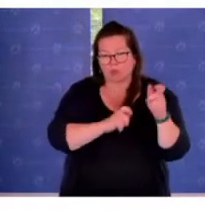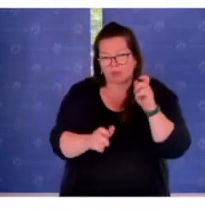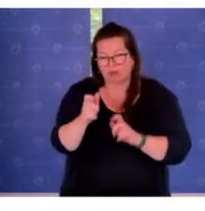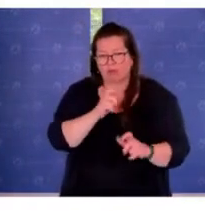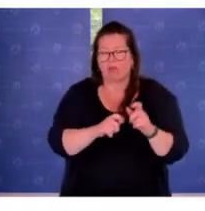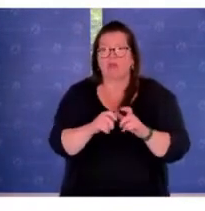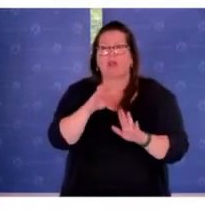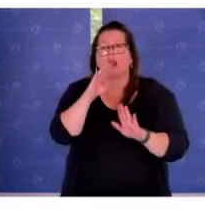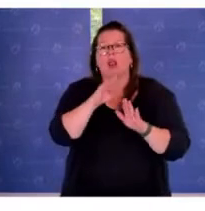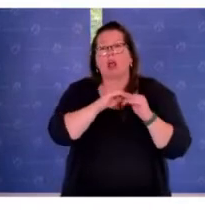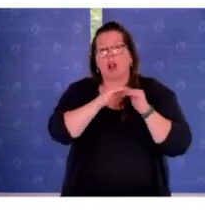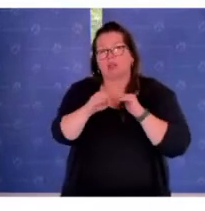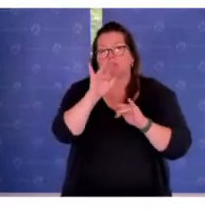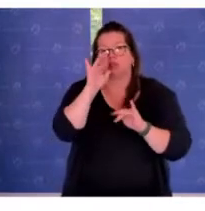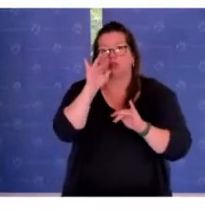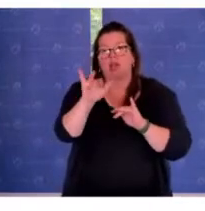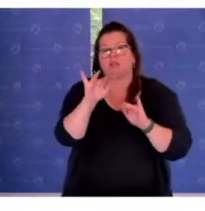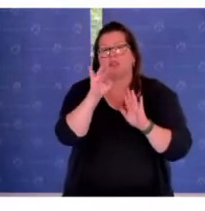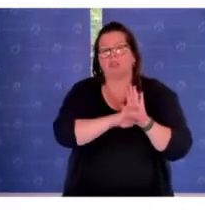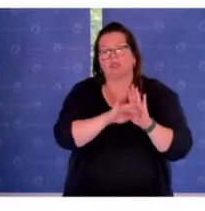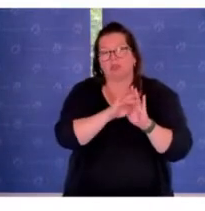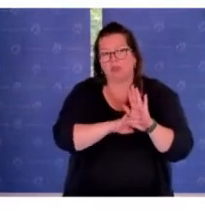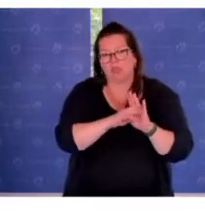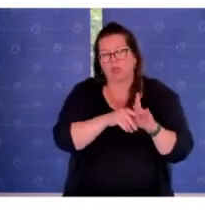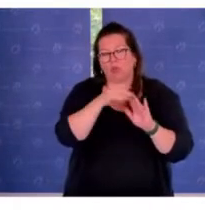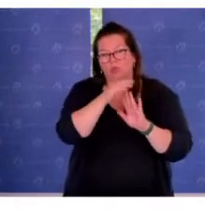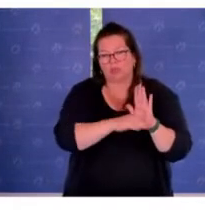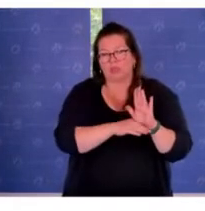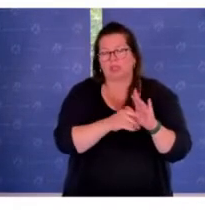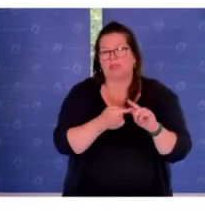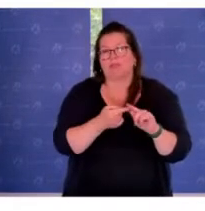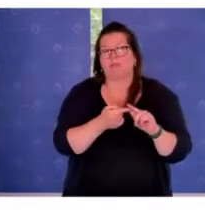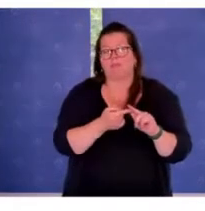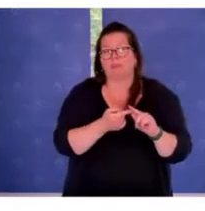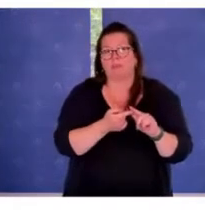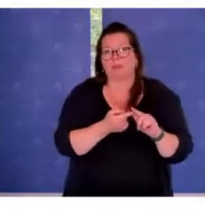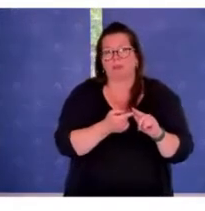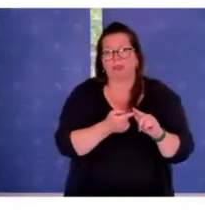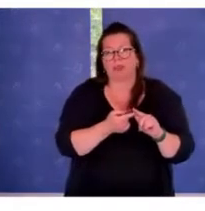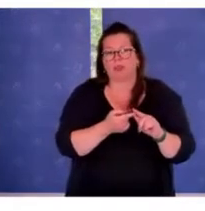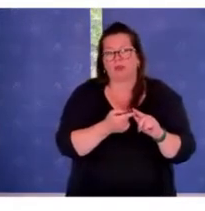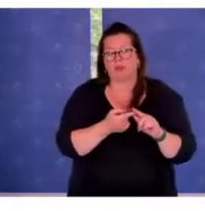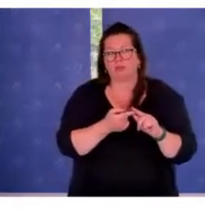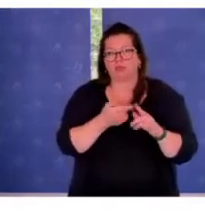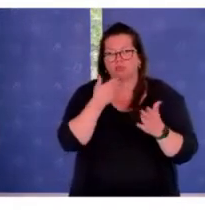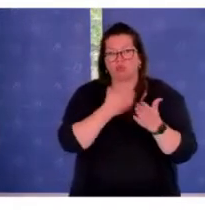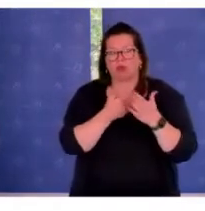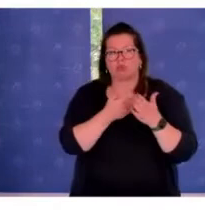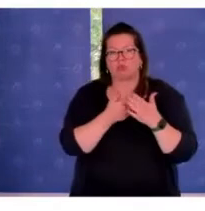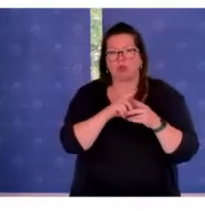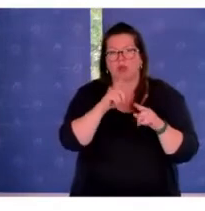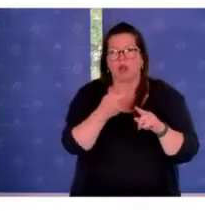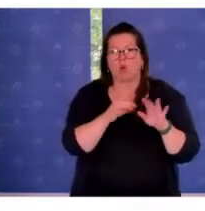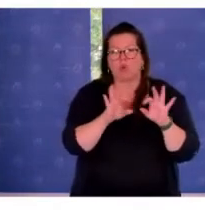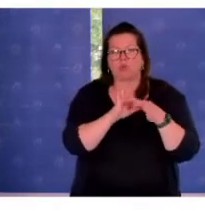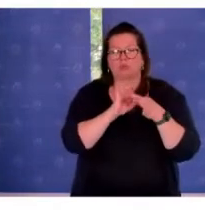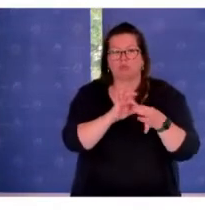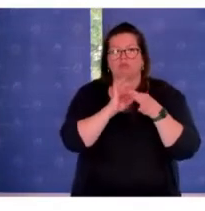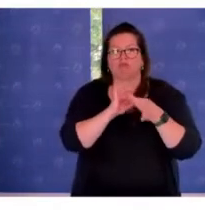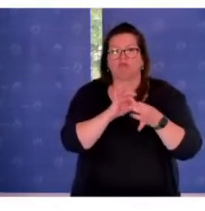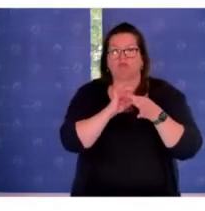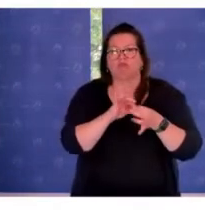Landesantidiskriminierungsgesetz ist natürlich im Zentrum dieses Themas, Justiz und innere Sicherheit. Aber wir haben es beispielsweise auch im Rahmen der